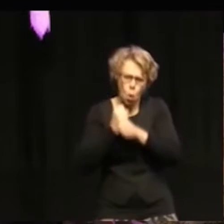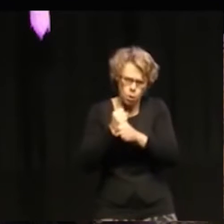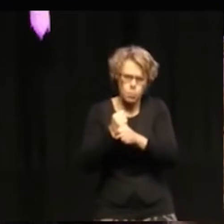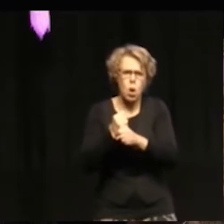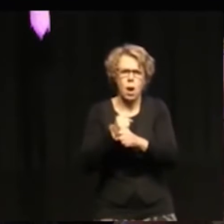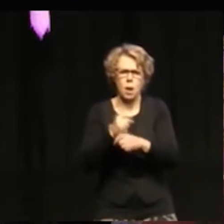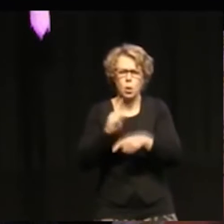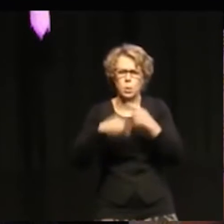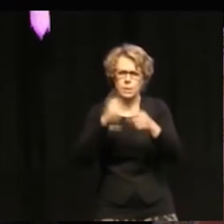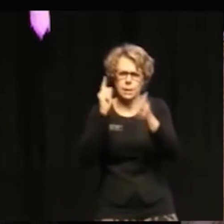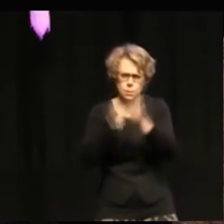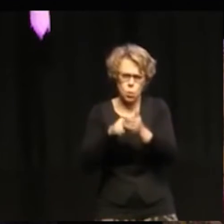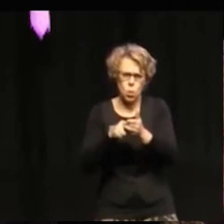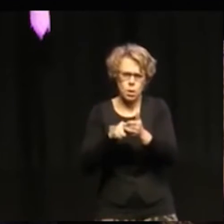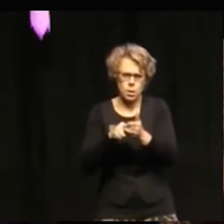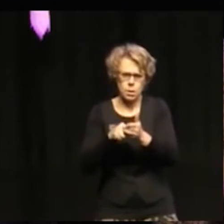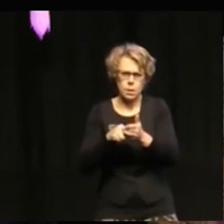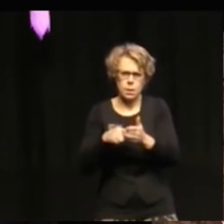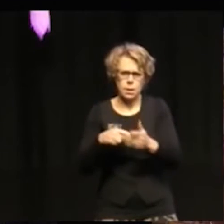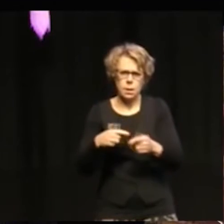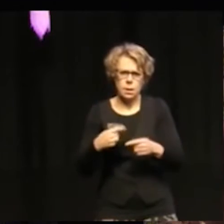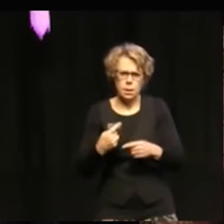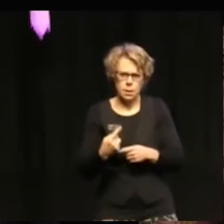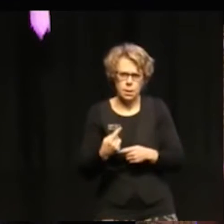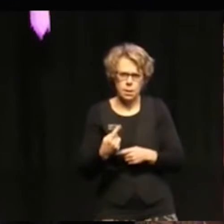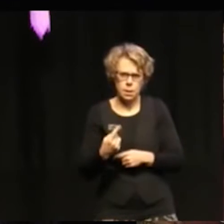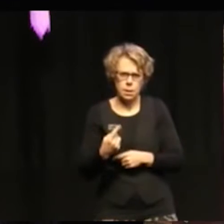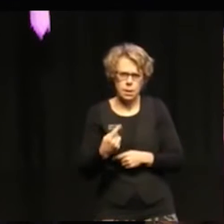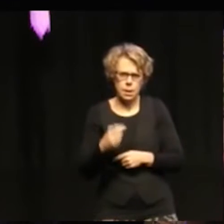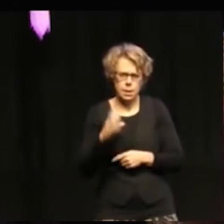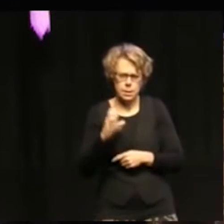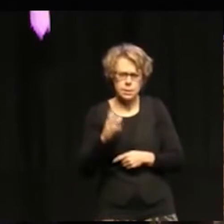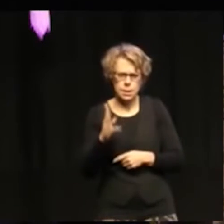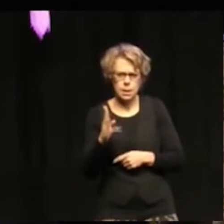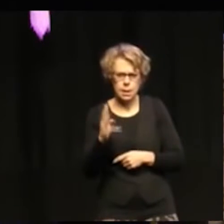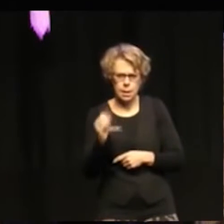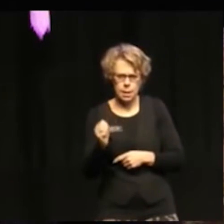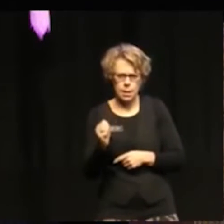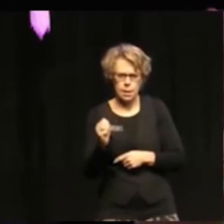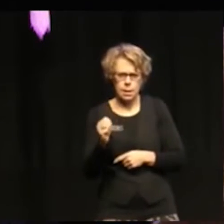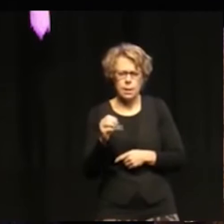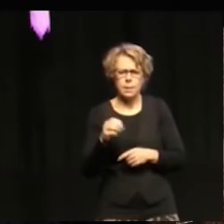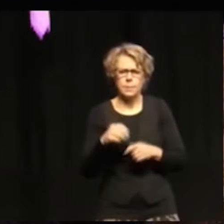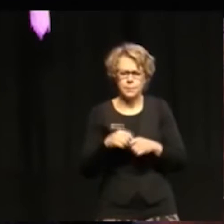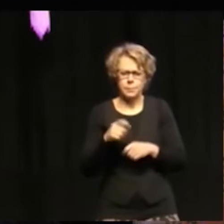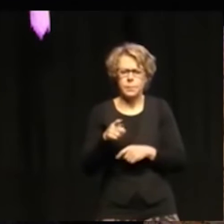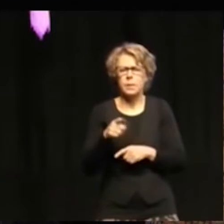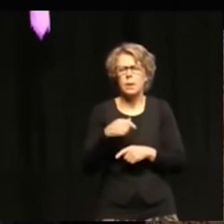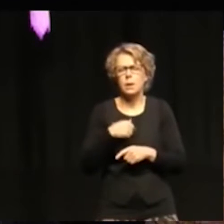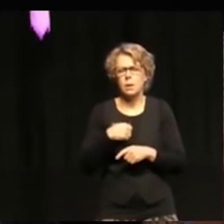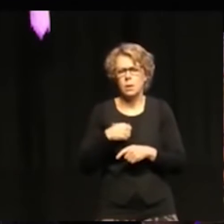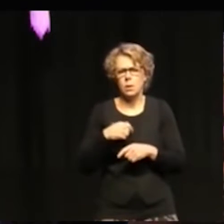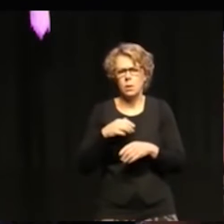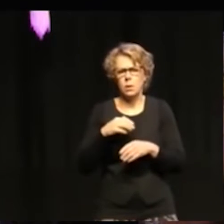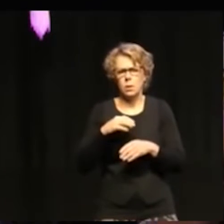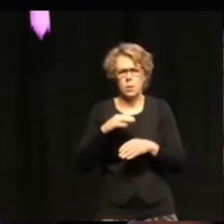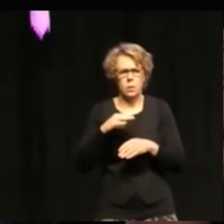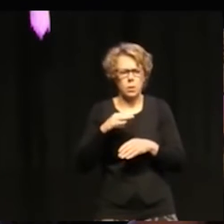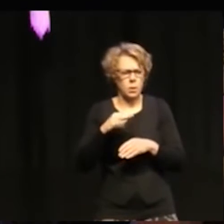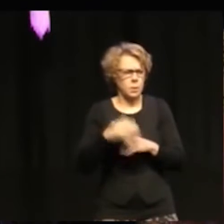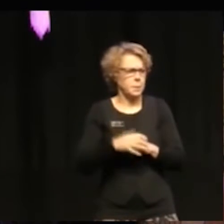som förener både den tankegang, der lå till grund för bäredygtig utveckling tillbake i sidste årtusen.